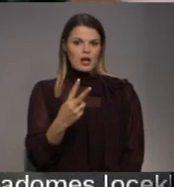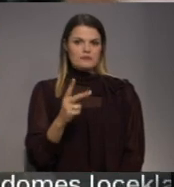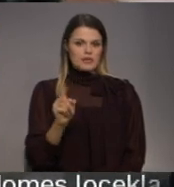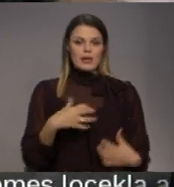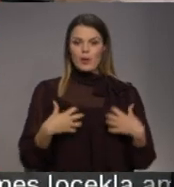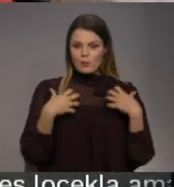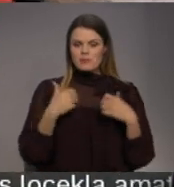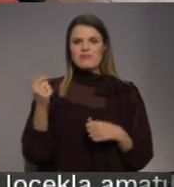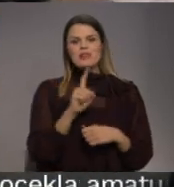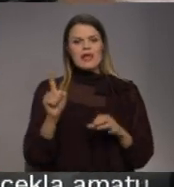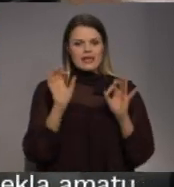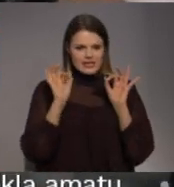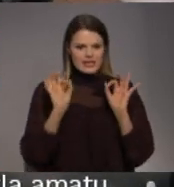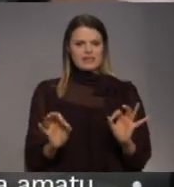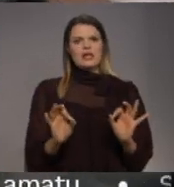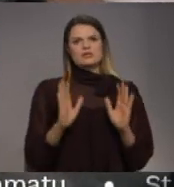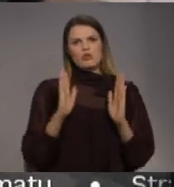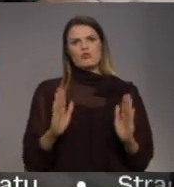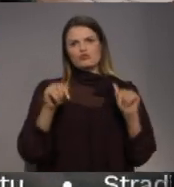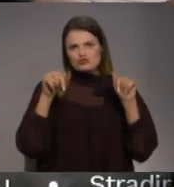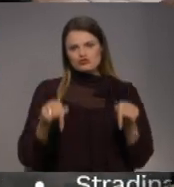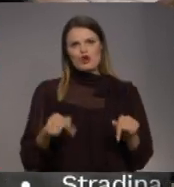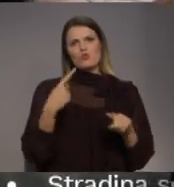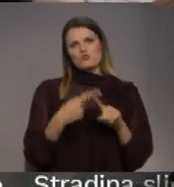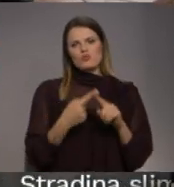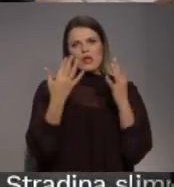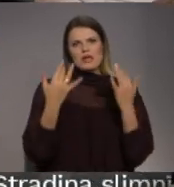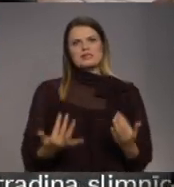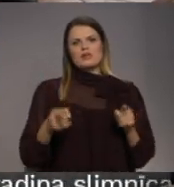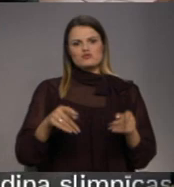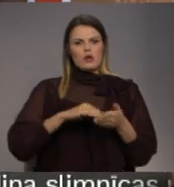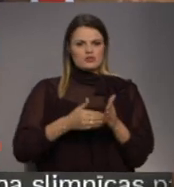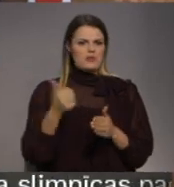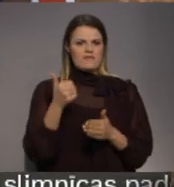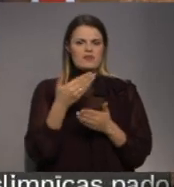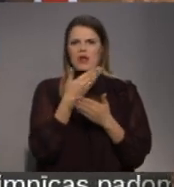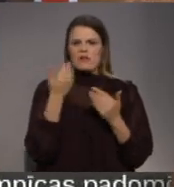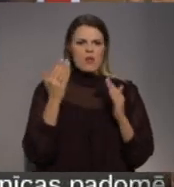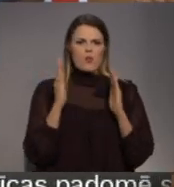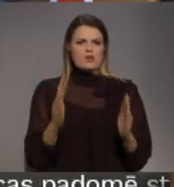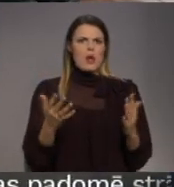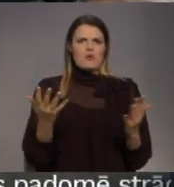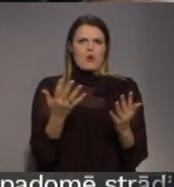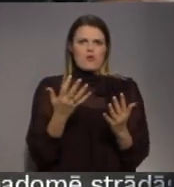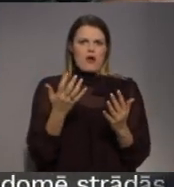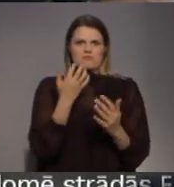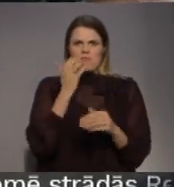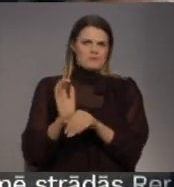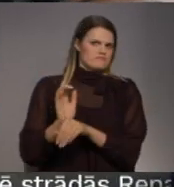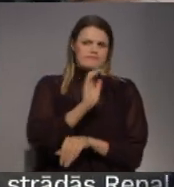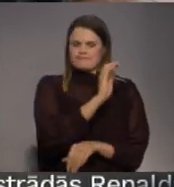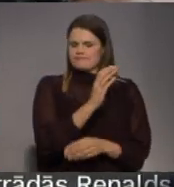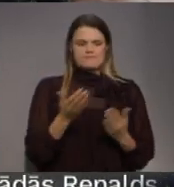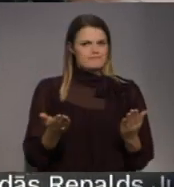Viņai ir tiesības būt šeit un risināt to situāciju šeit. Viņai nav jābūt kaut kādā trešajā valstī. Vienkārši mēs